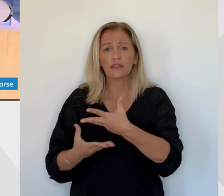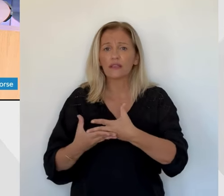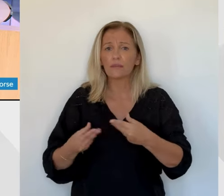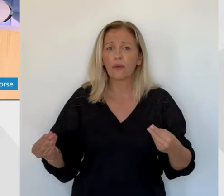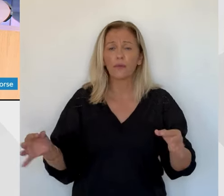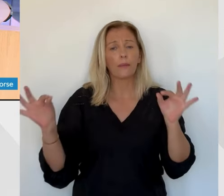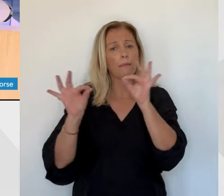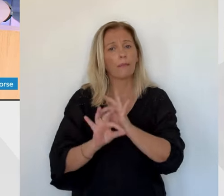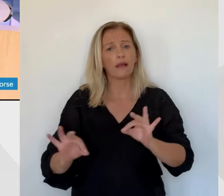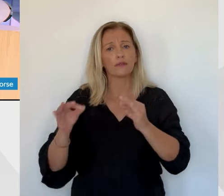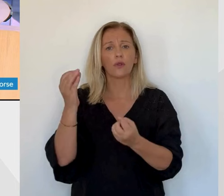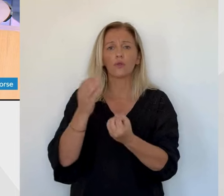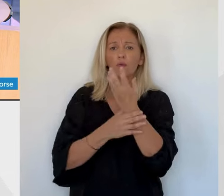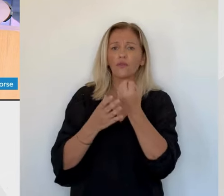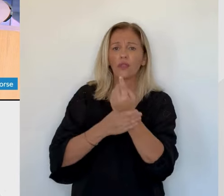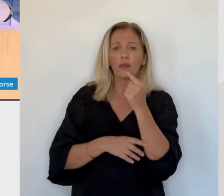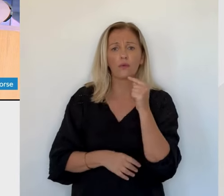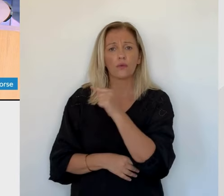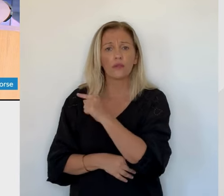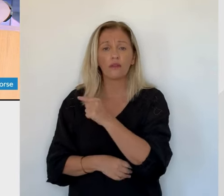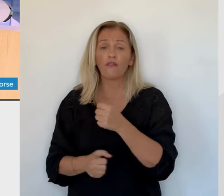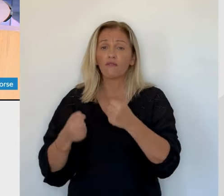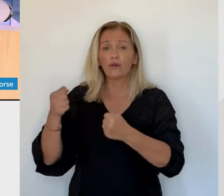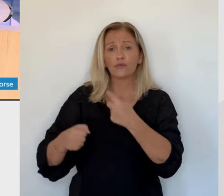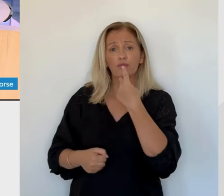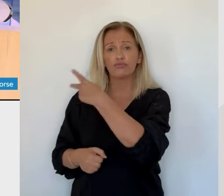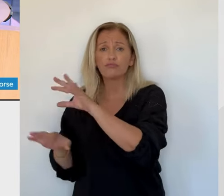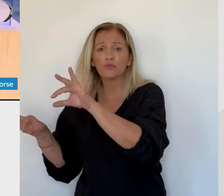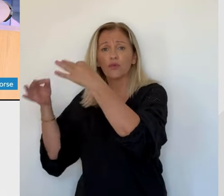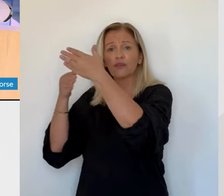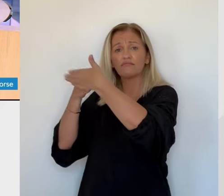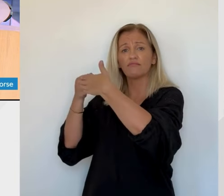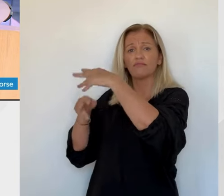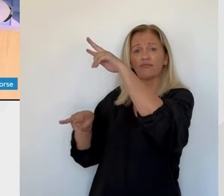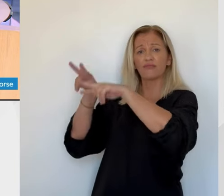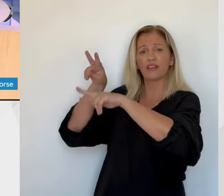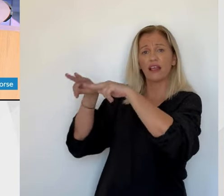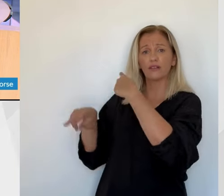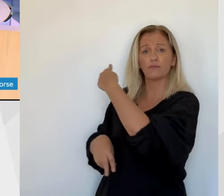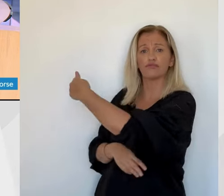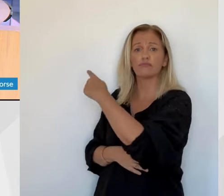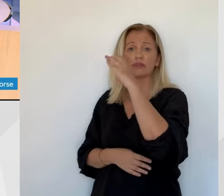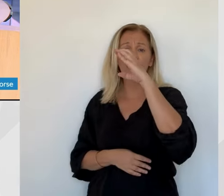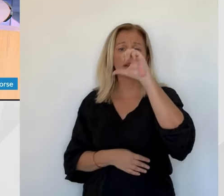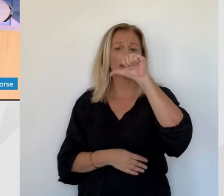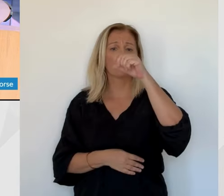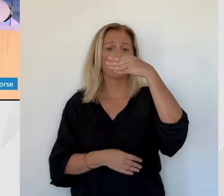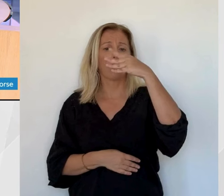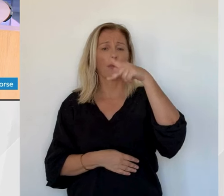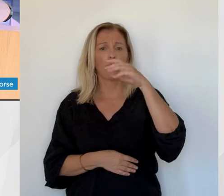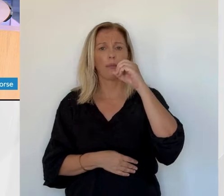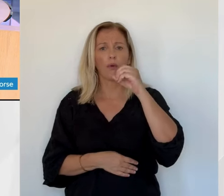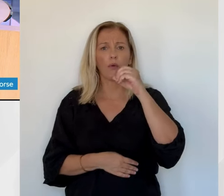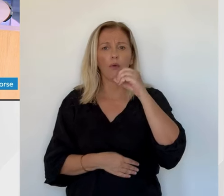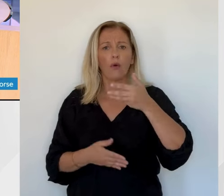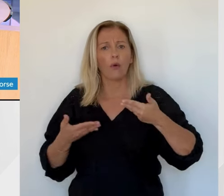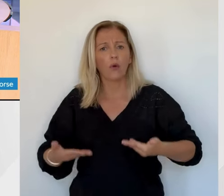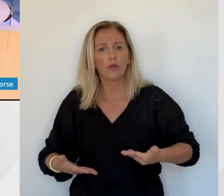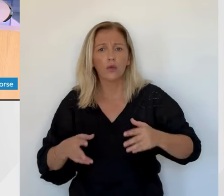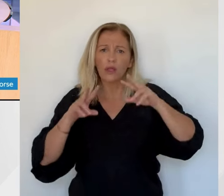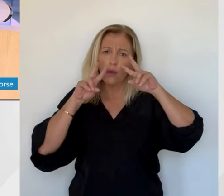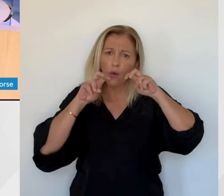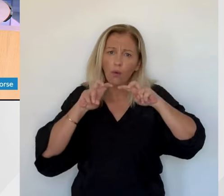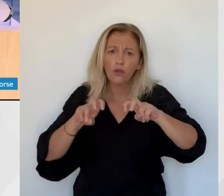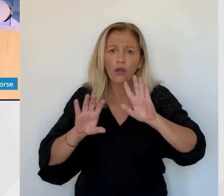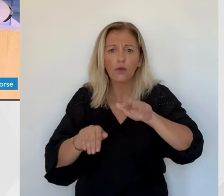Son véhicule a été retrouvé près de son village de Campo. Aujourd'hui, la zone de recherche a été élargie. Une équipe cynophile de la gendarmerie est mobilisée,